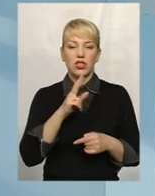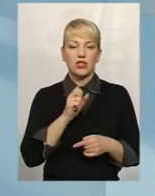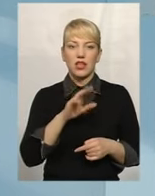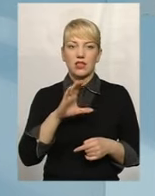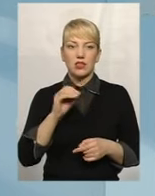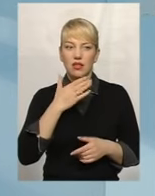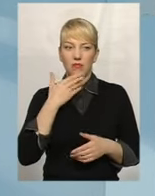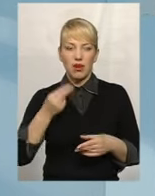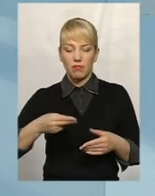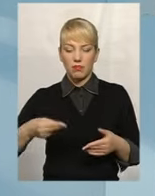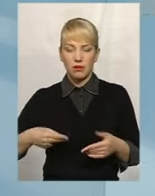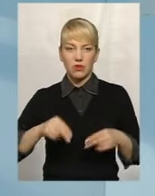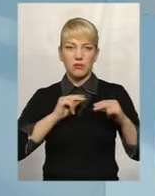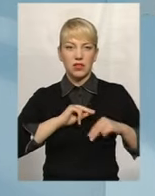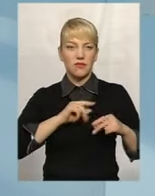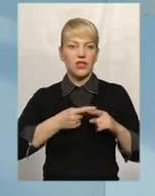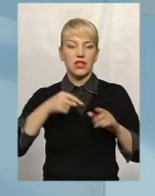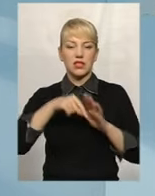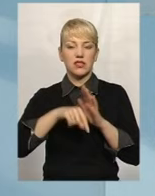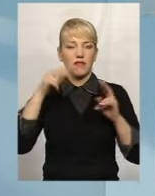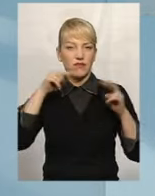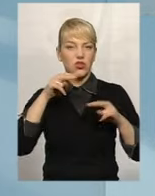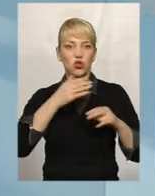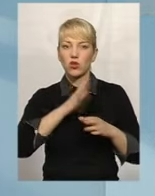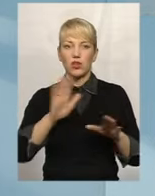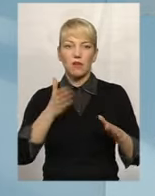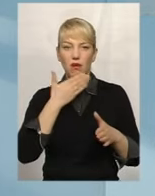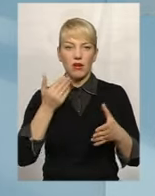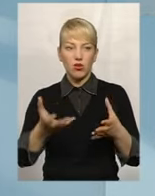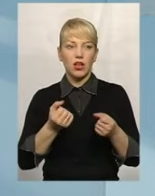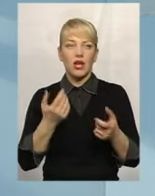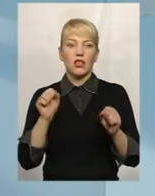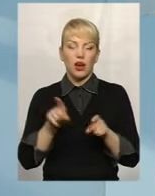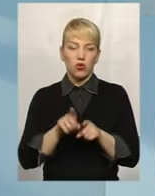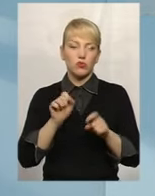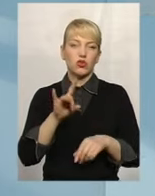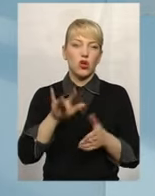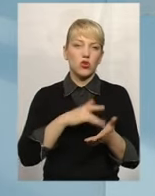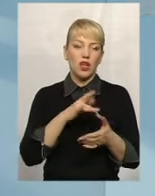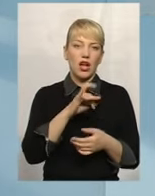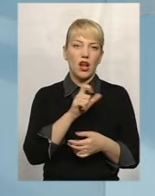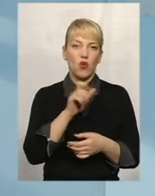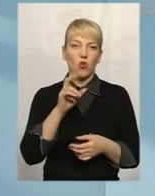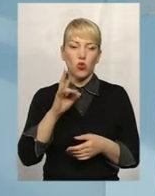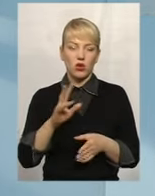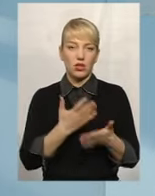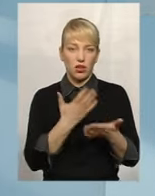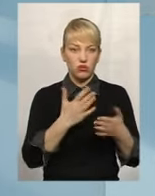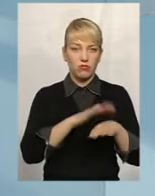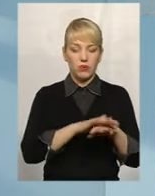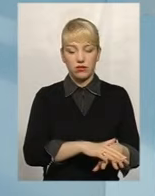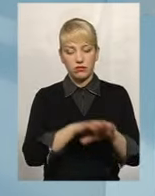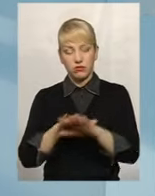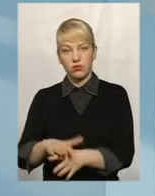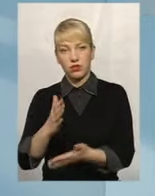підпису працівника, це вже свідчить, що він їх не отримав. Також можемо перевірити розрахункові рахунки, чи пішли ці кошти на дані рахунки, чи не пішли на